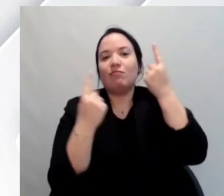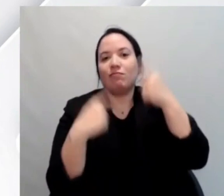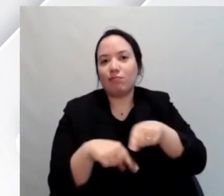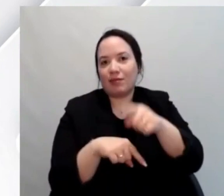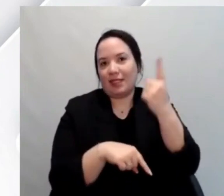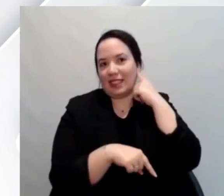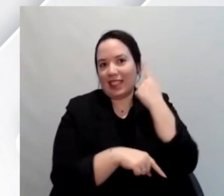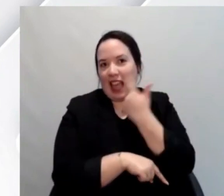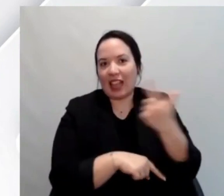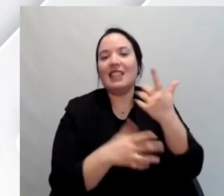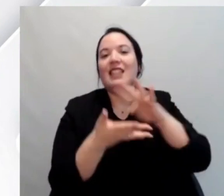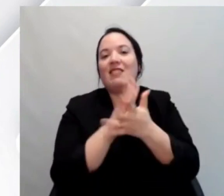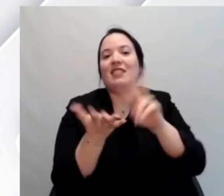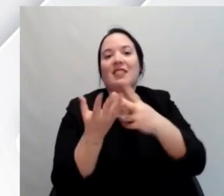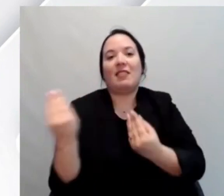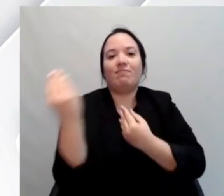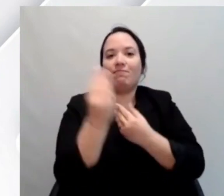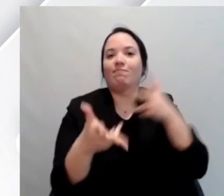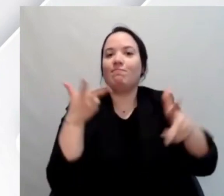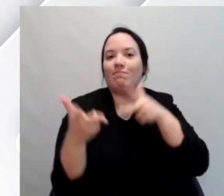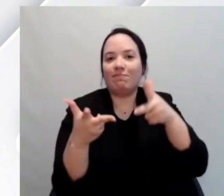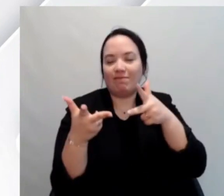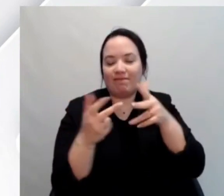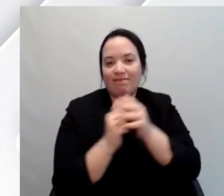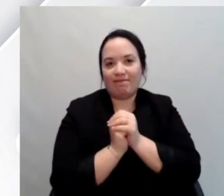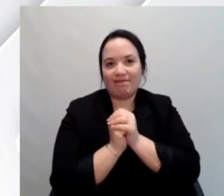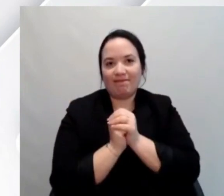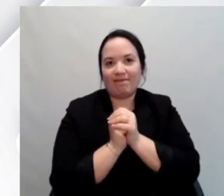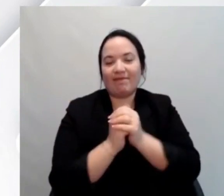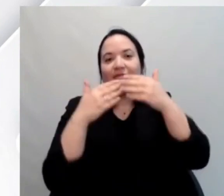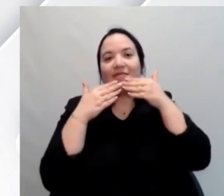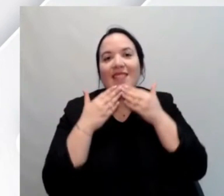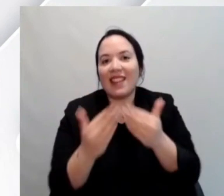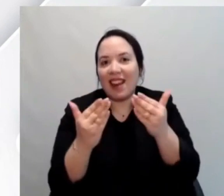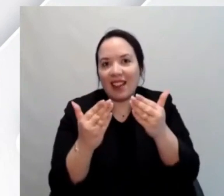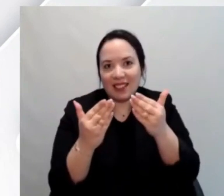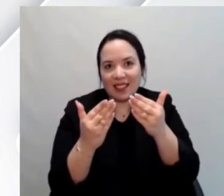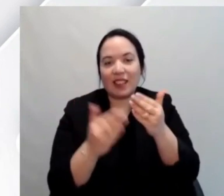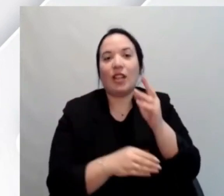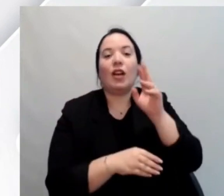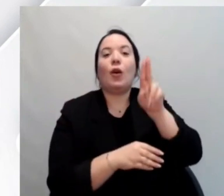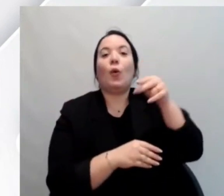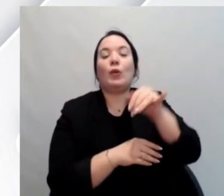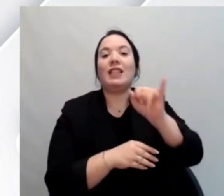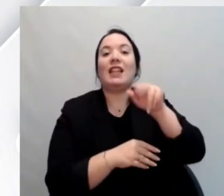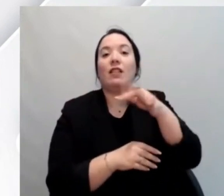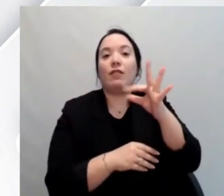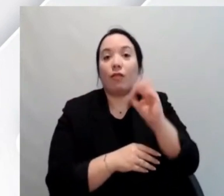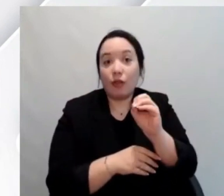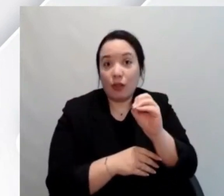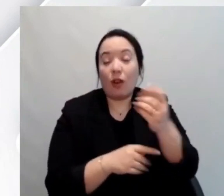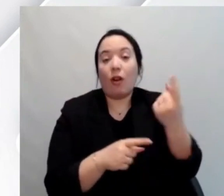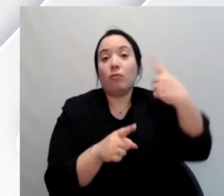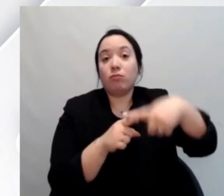sentire ciò che io sto dicendo in questo momento. Ringrazio anche Uninfo e la IBM per il